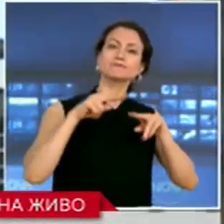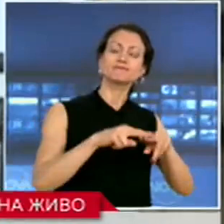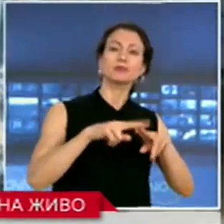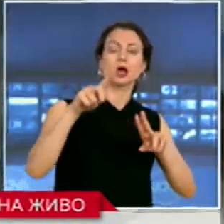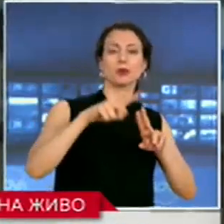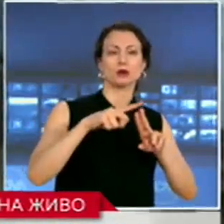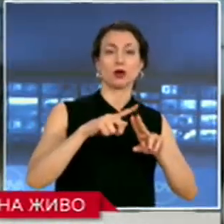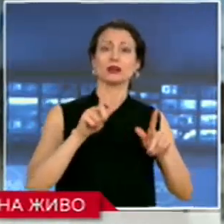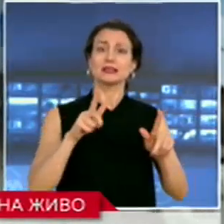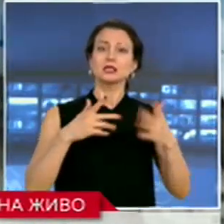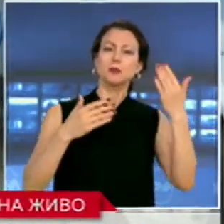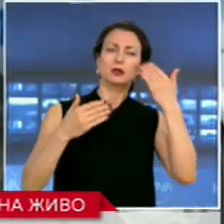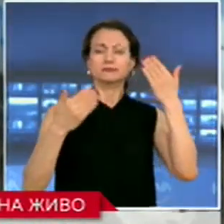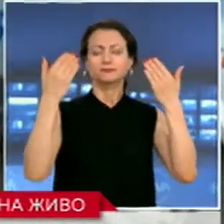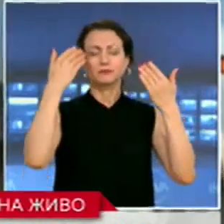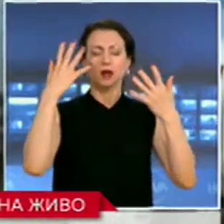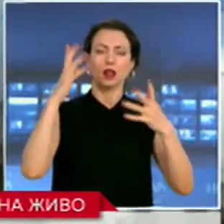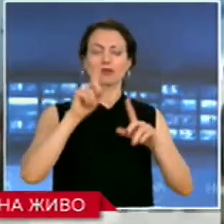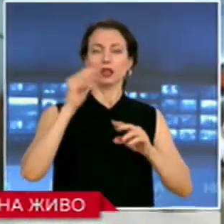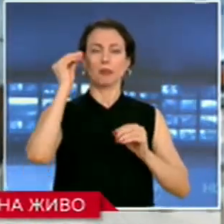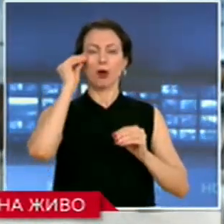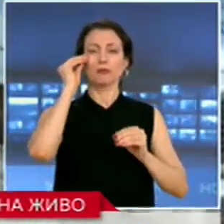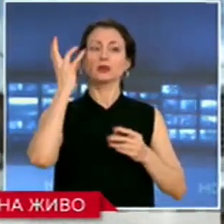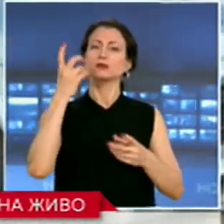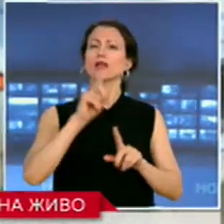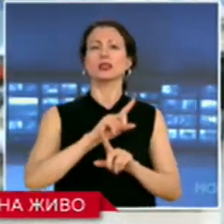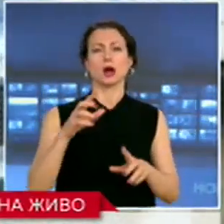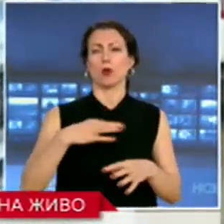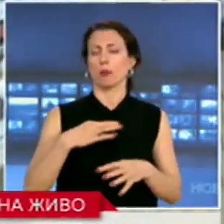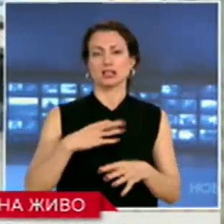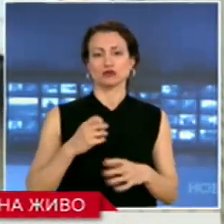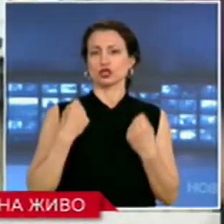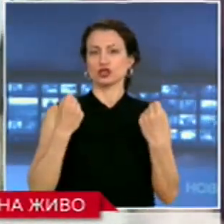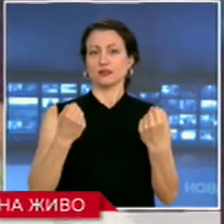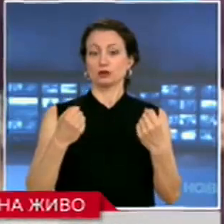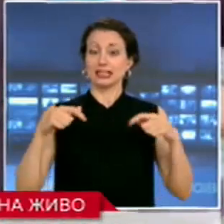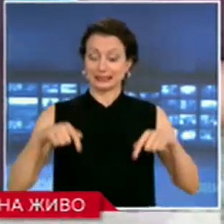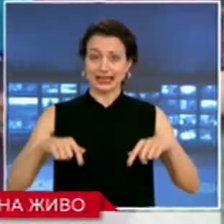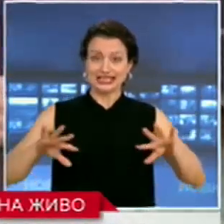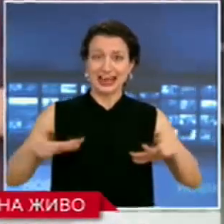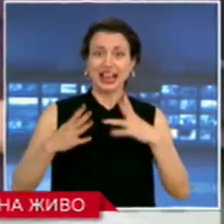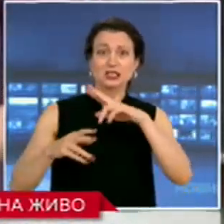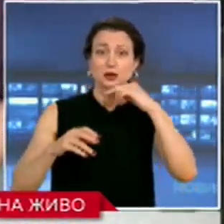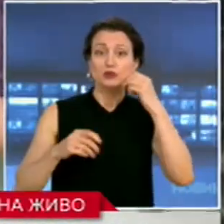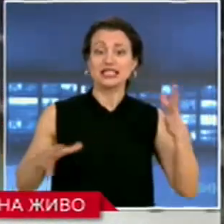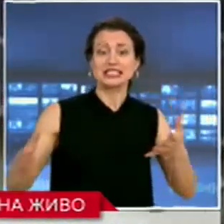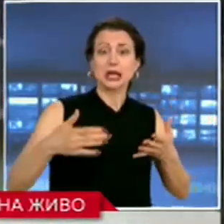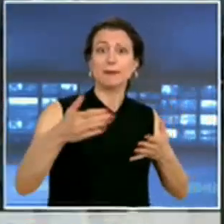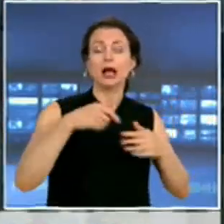съобщиха от лечебното заведение. Реакциите на полицията от днешния ден събрахме заедно с оператора Бисер Милков.